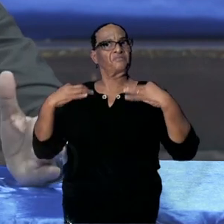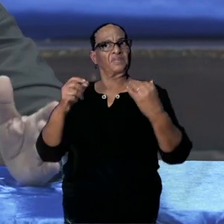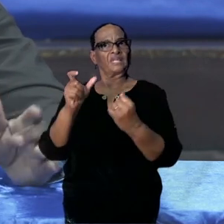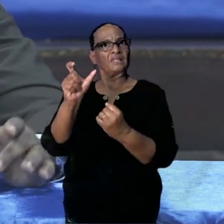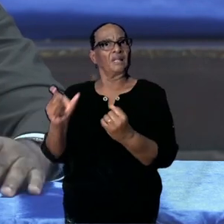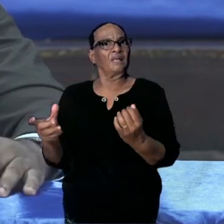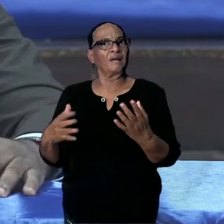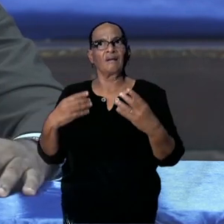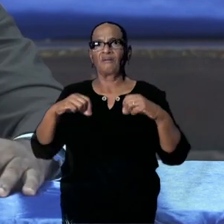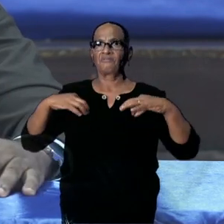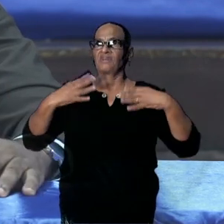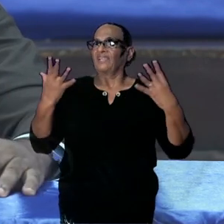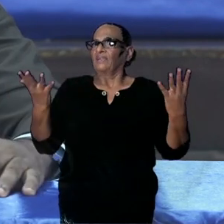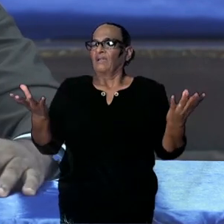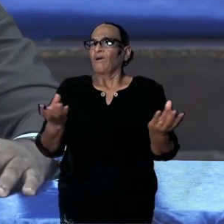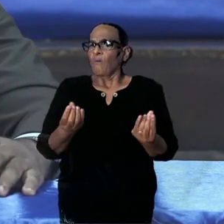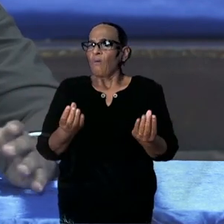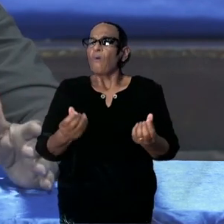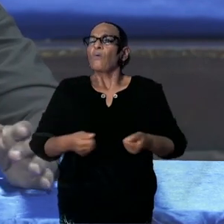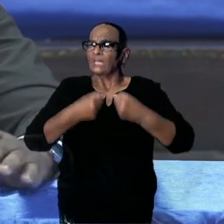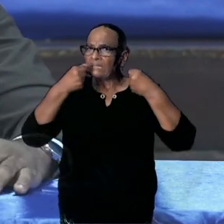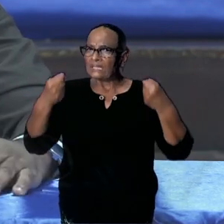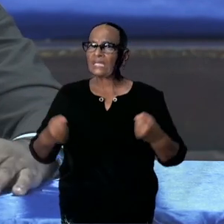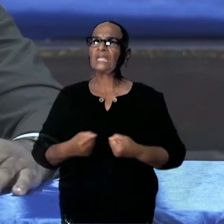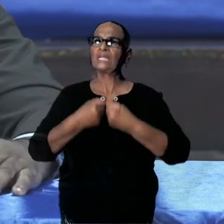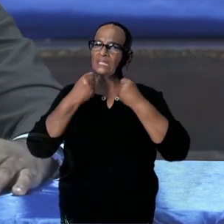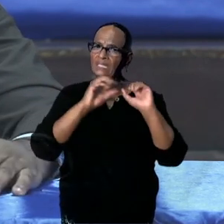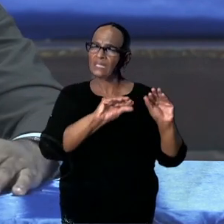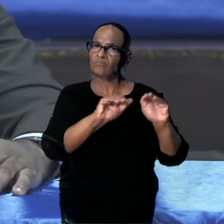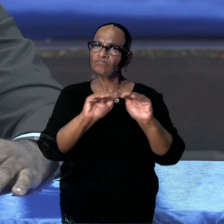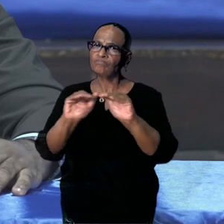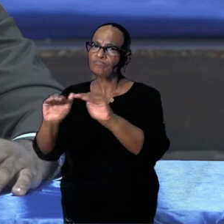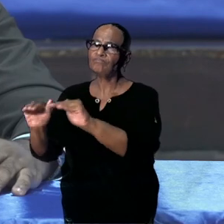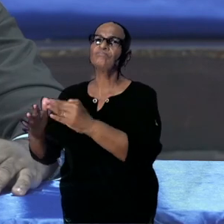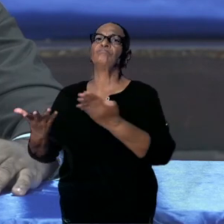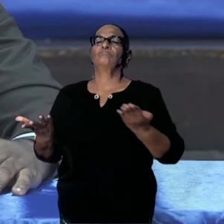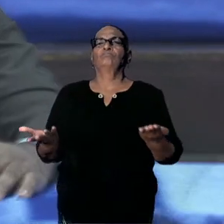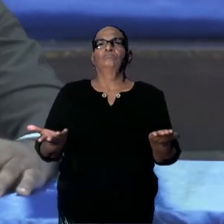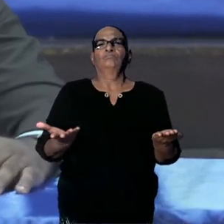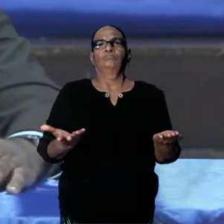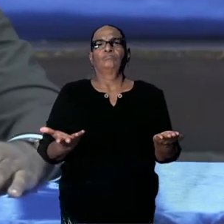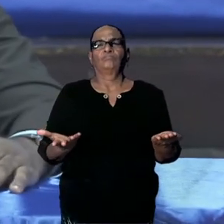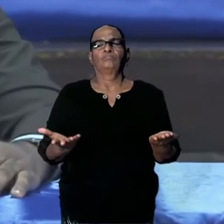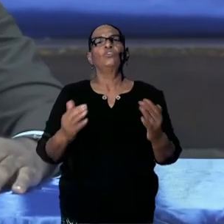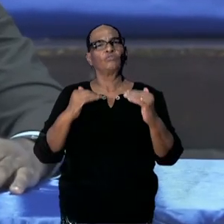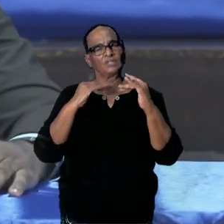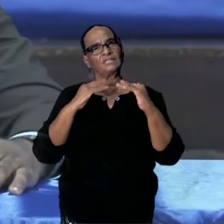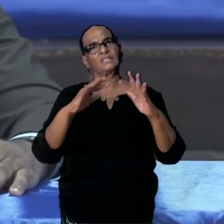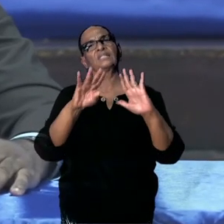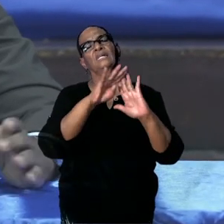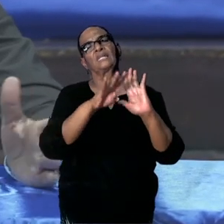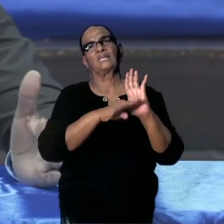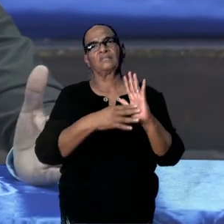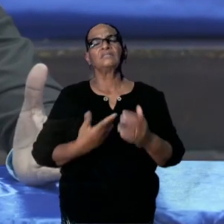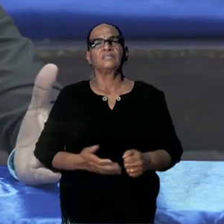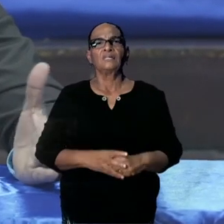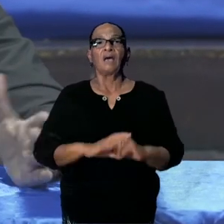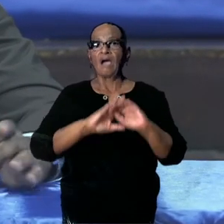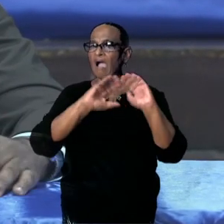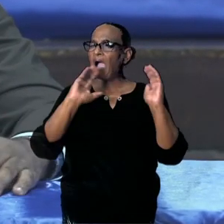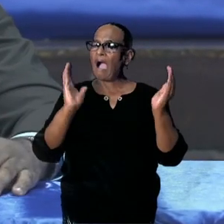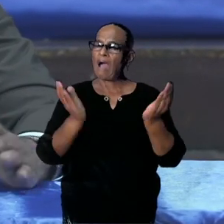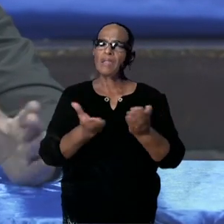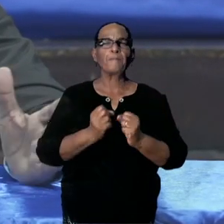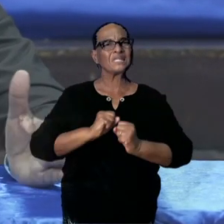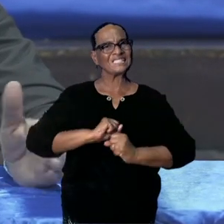inderdaad de overtredingen bij de COVID-regels. Het heeft allemaal ook